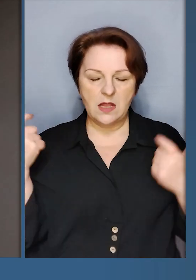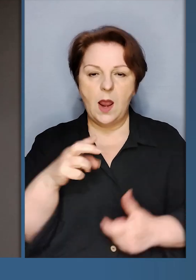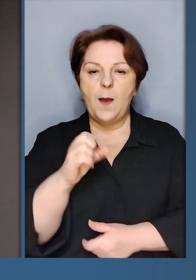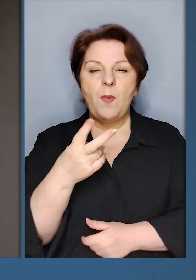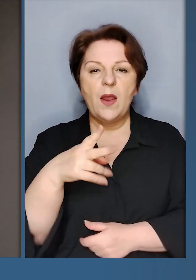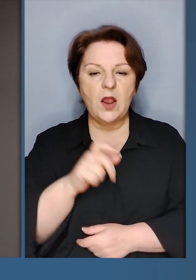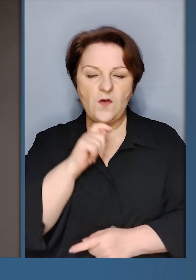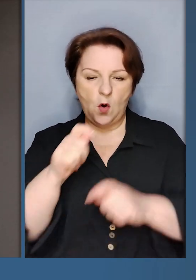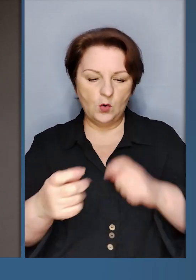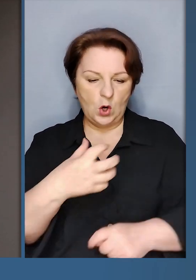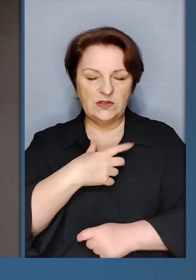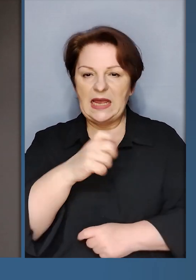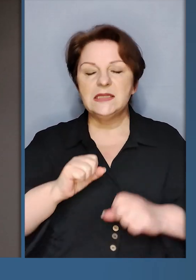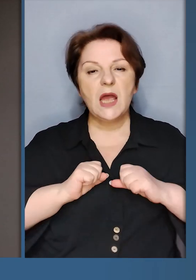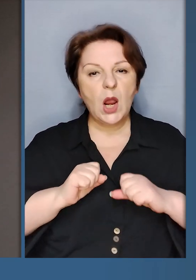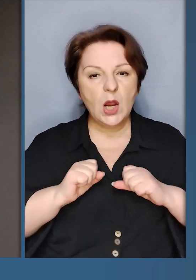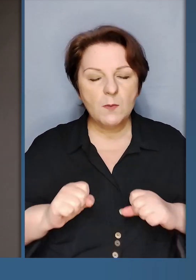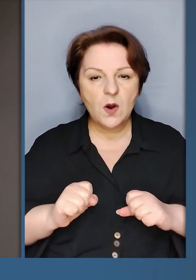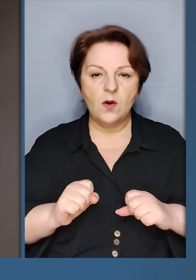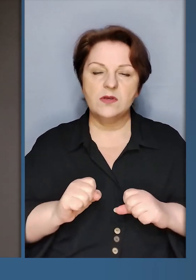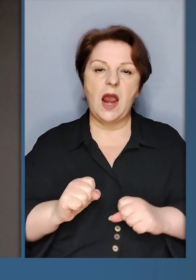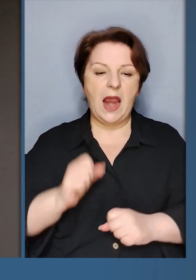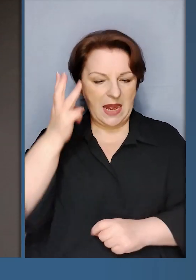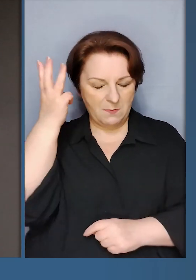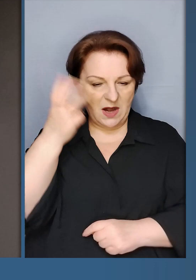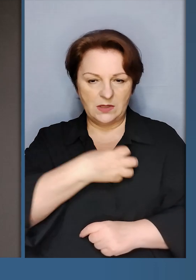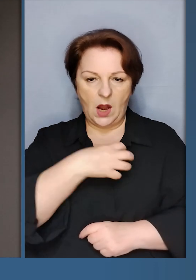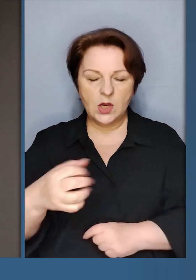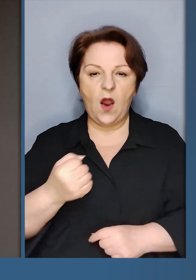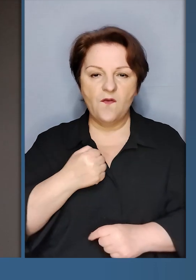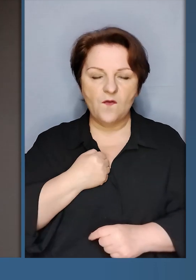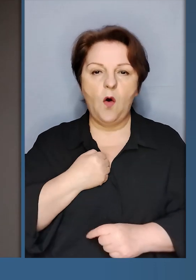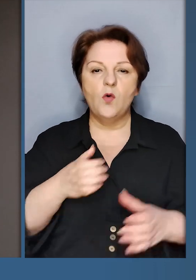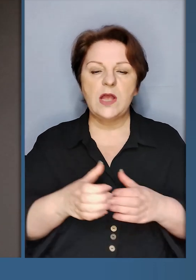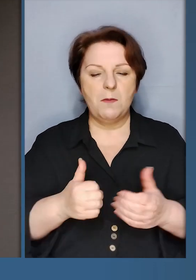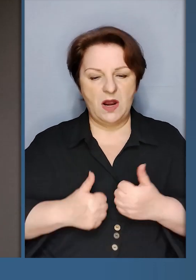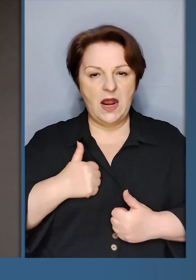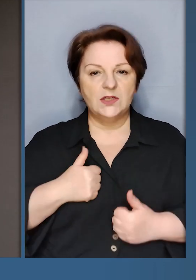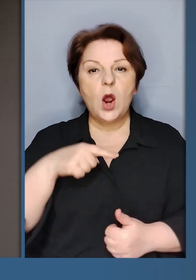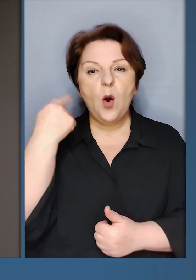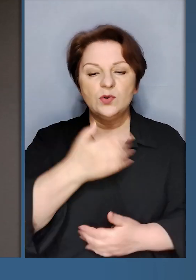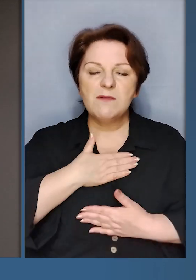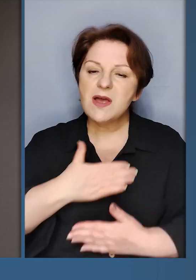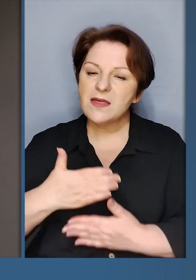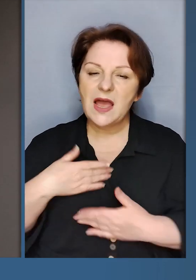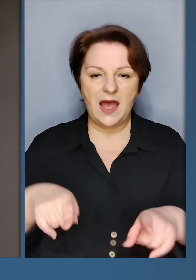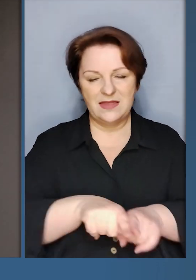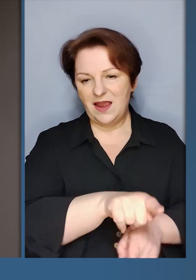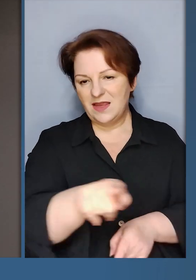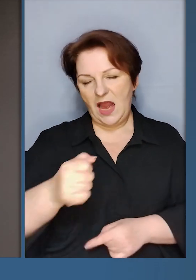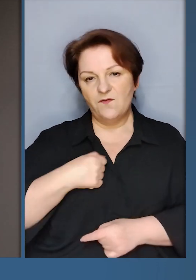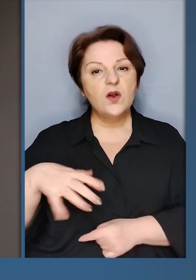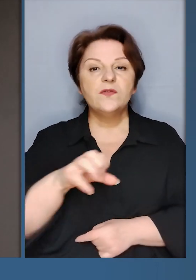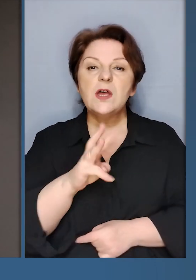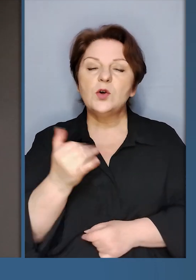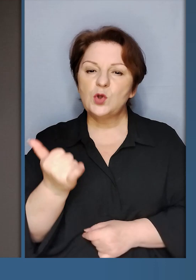Євгена Байкова. Також вручив ордени за мужність та Хмельницького воїнам бригади. Це честь. Особисто дякувати